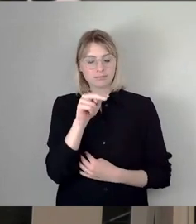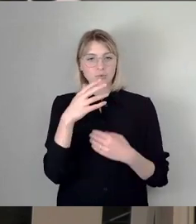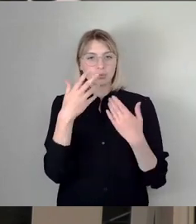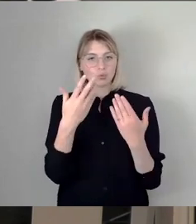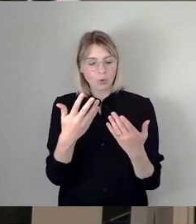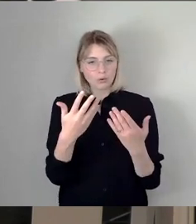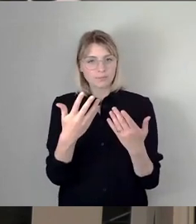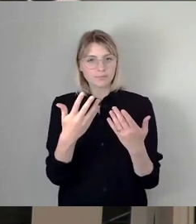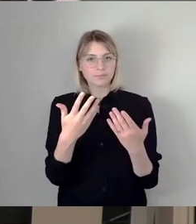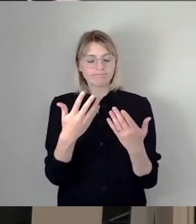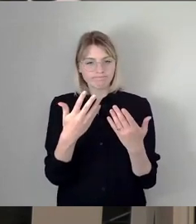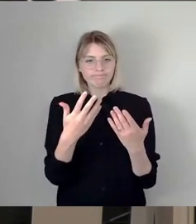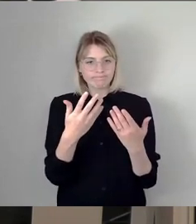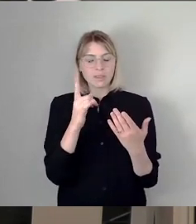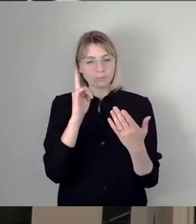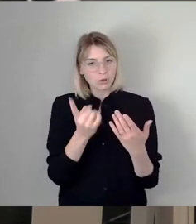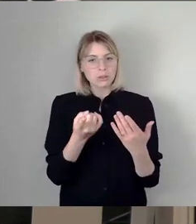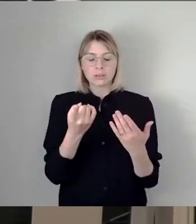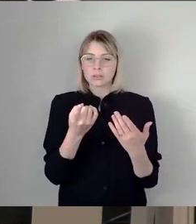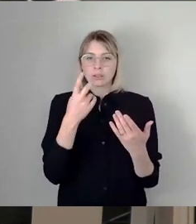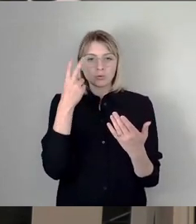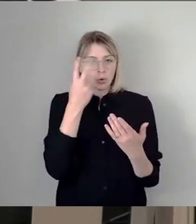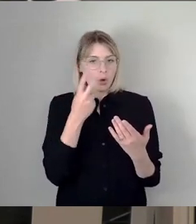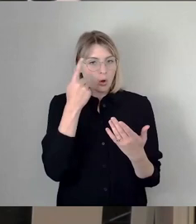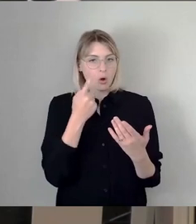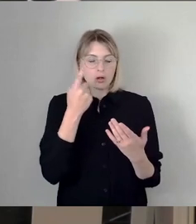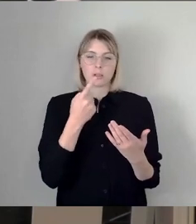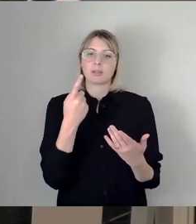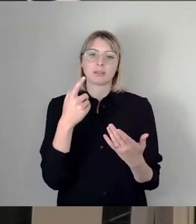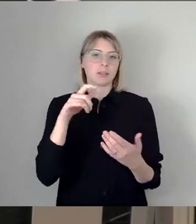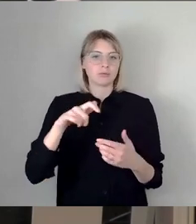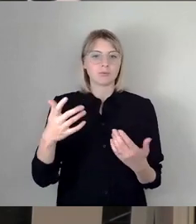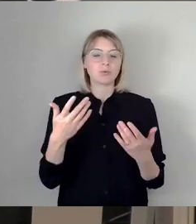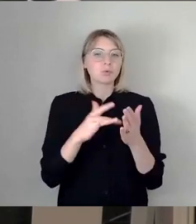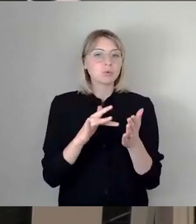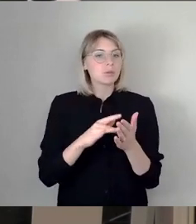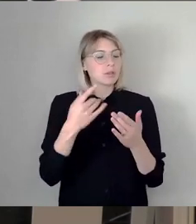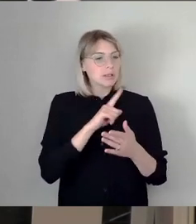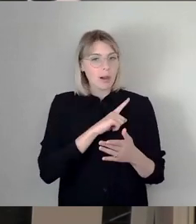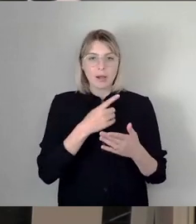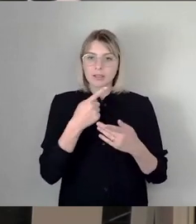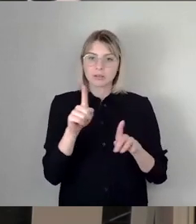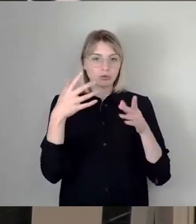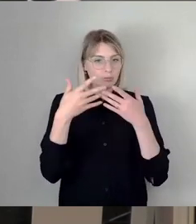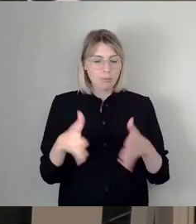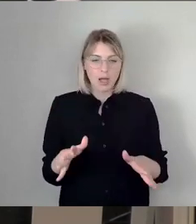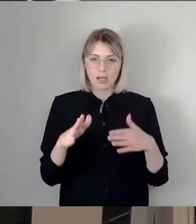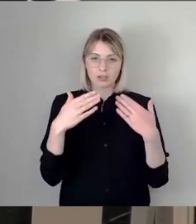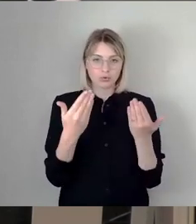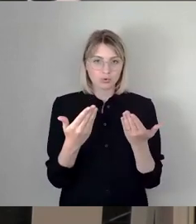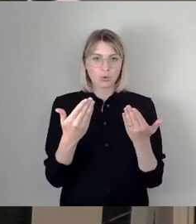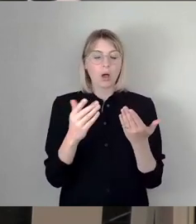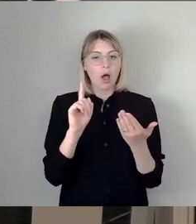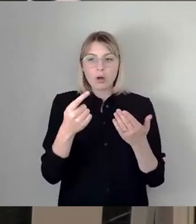besorgniserregend, dass ich nicht bereit bin, mich darüber, auch wenn es vielleicht um einen schlechten Antrag geht,